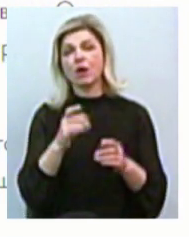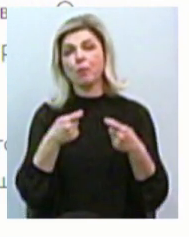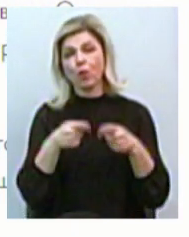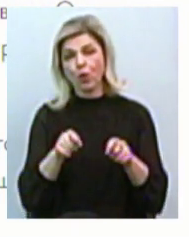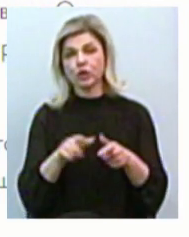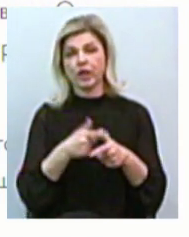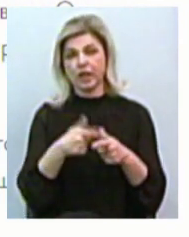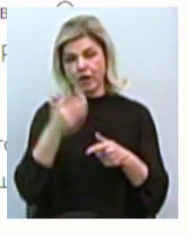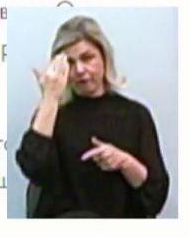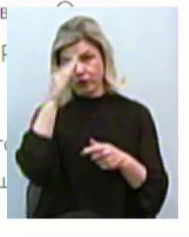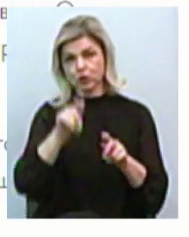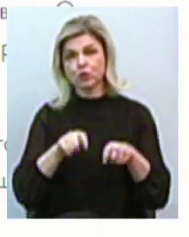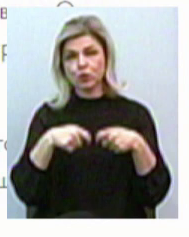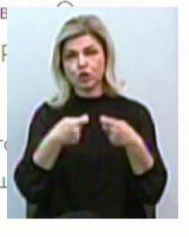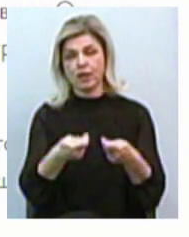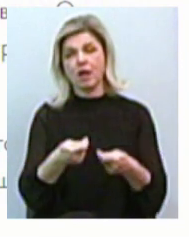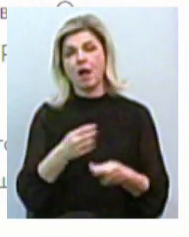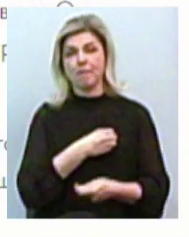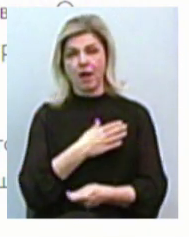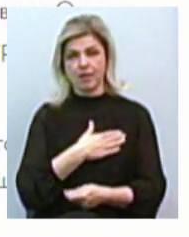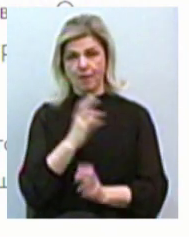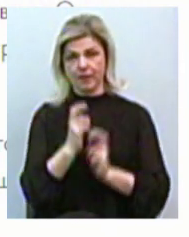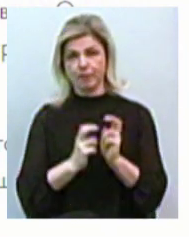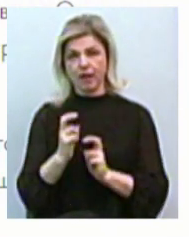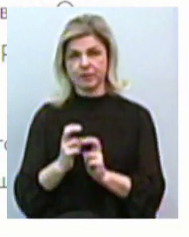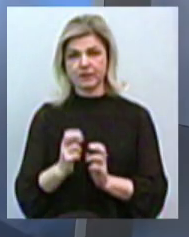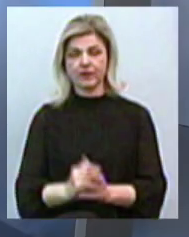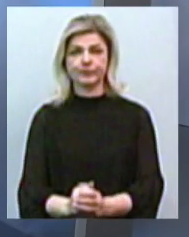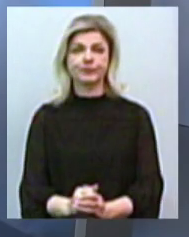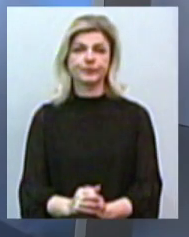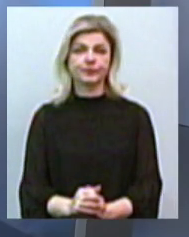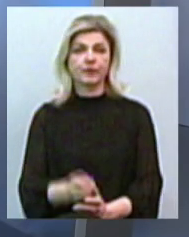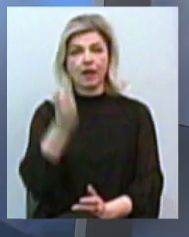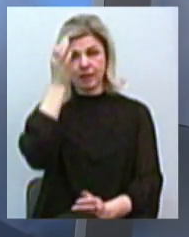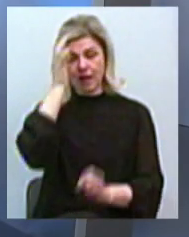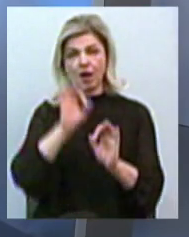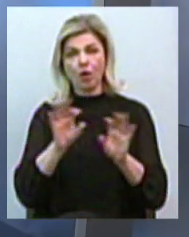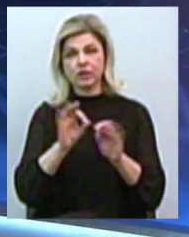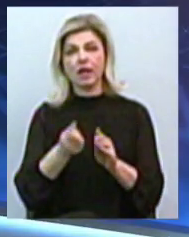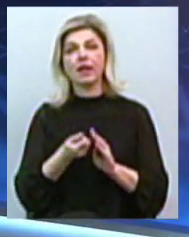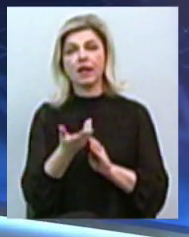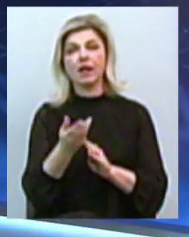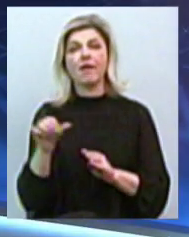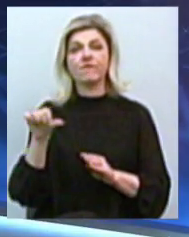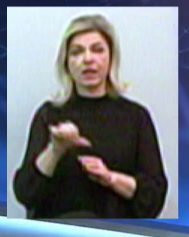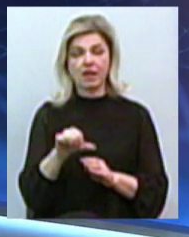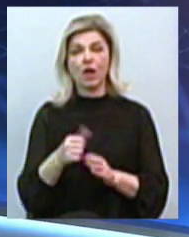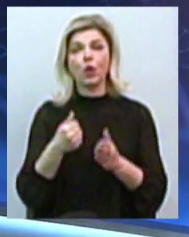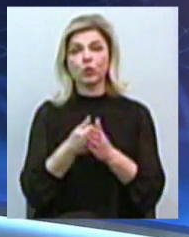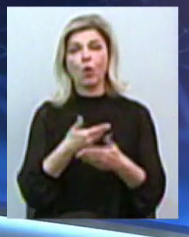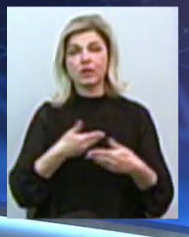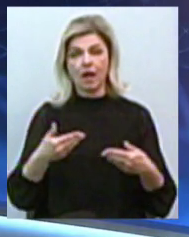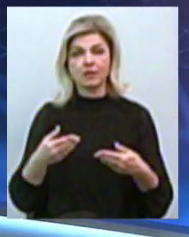або відчуження майна підприємства. Нагадаю, за кілька хвилин до нас долучиться